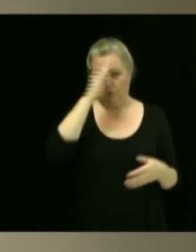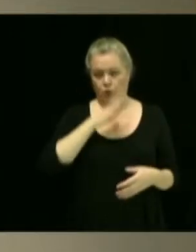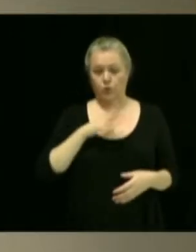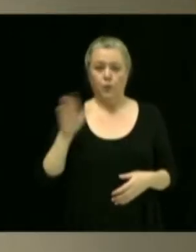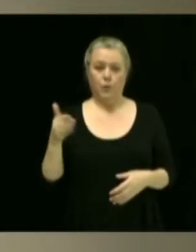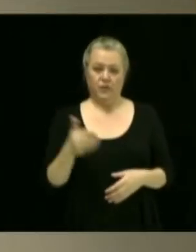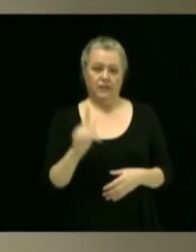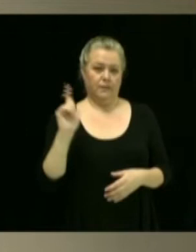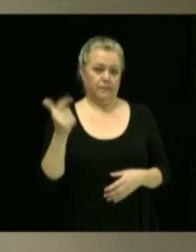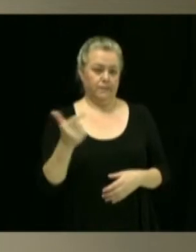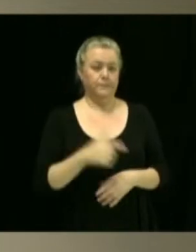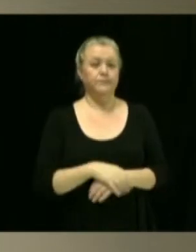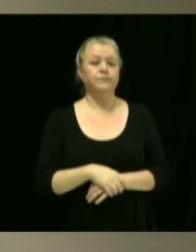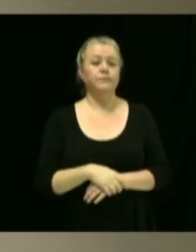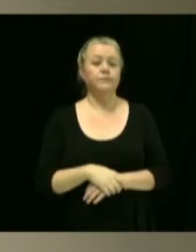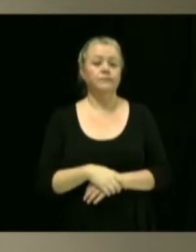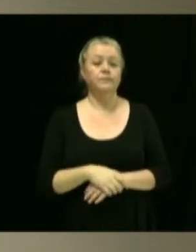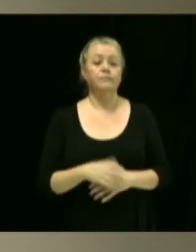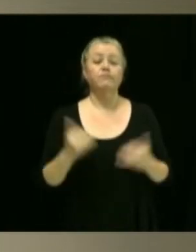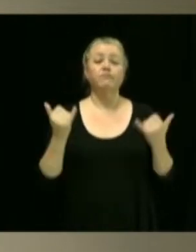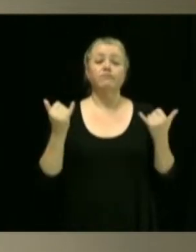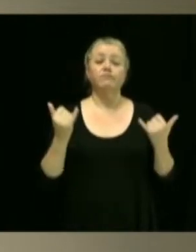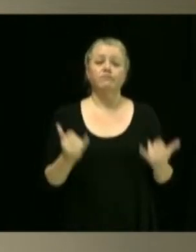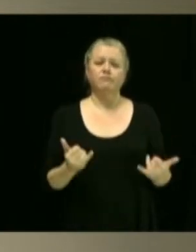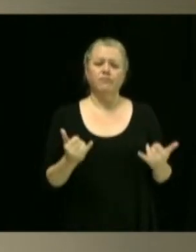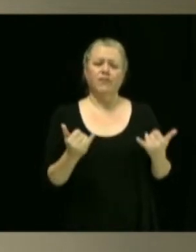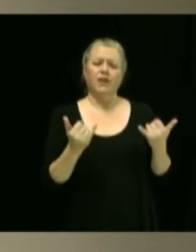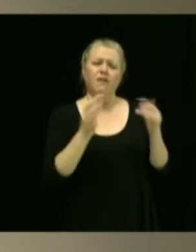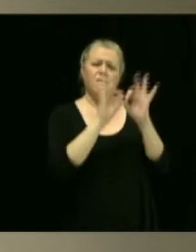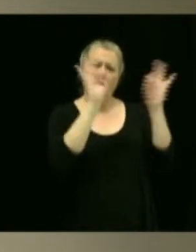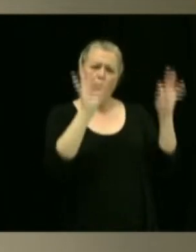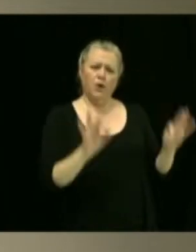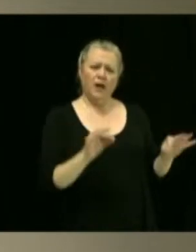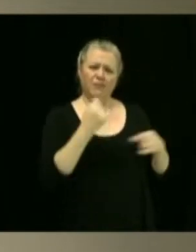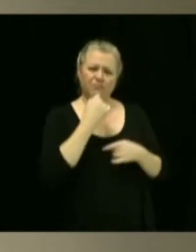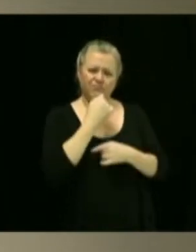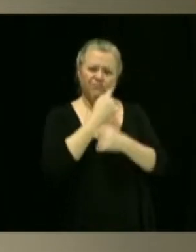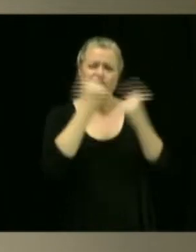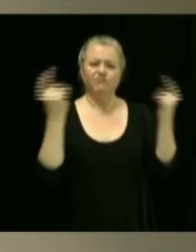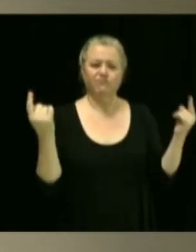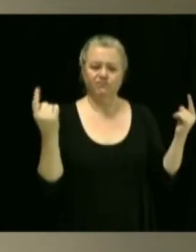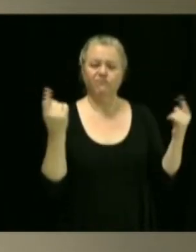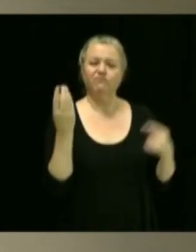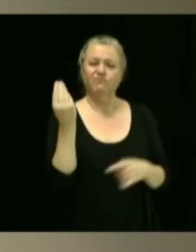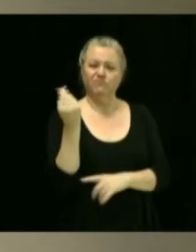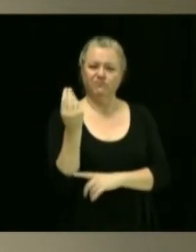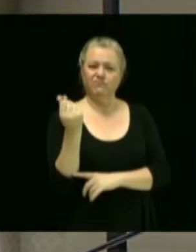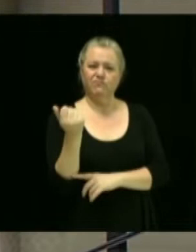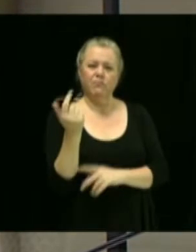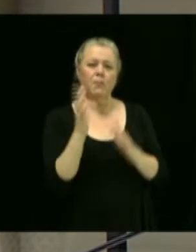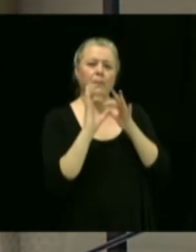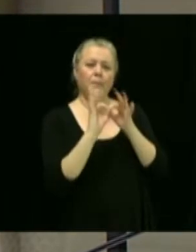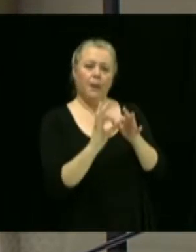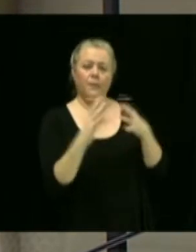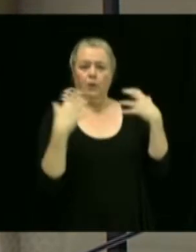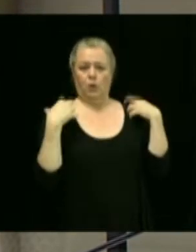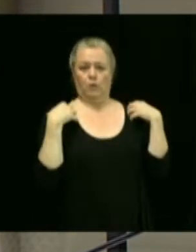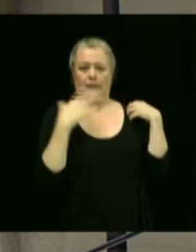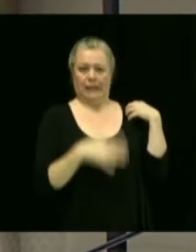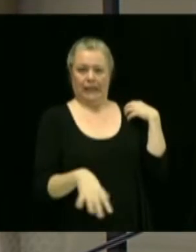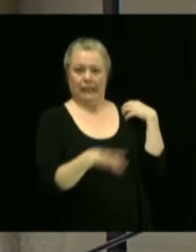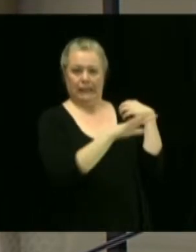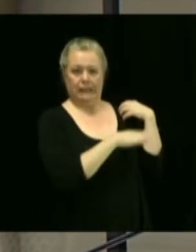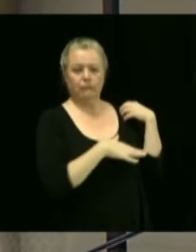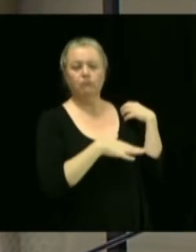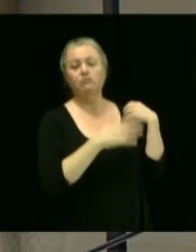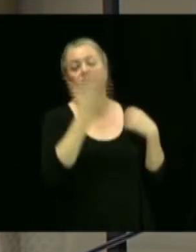Dépôt des formules de déclaration des intérêts pécuniaires des membres du conseil municipal. Alors, tel que prévu à la loi sur les élections et